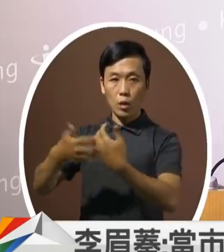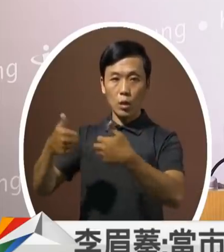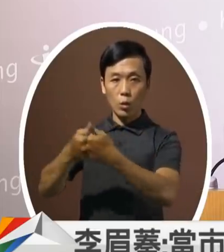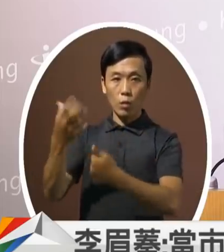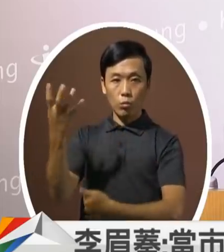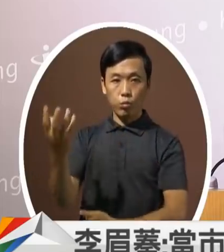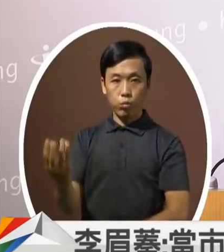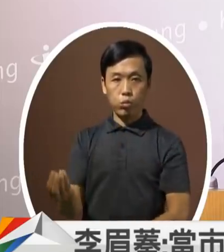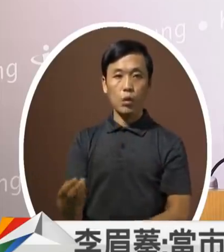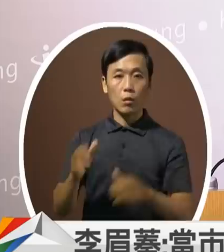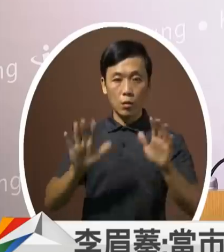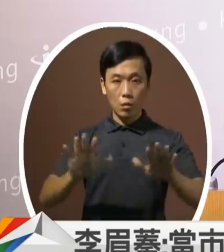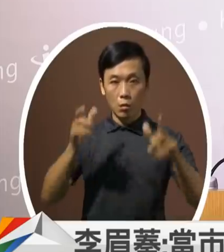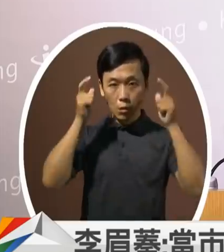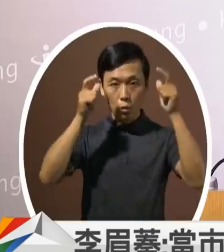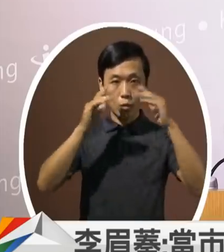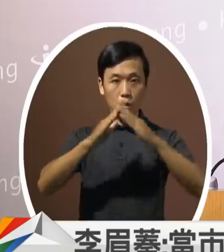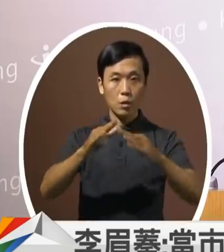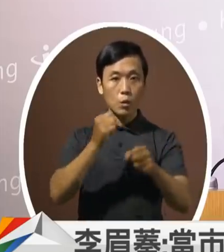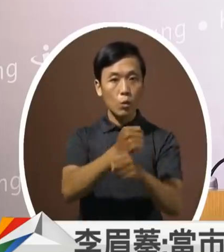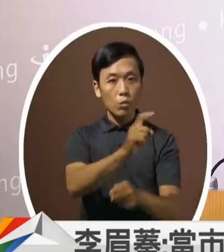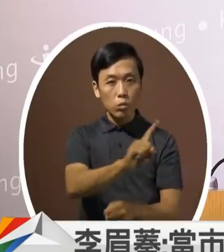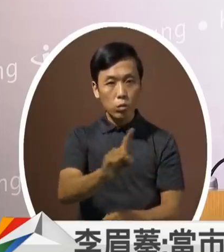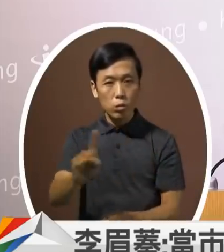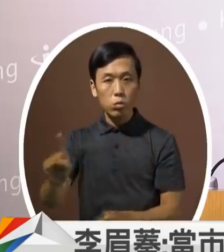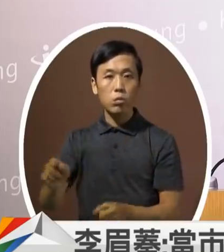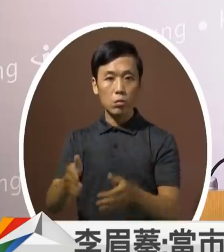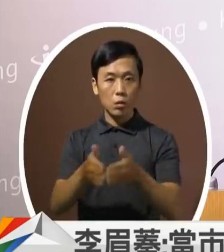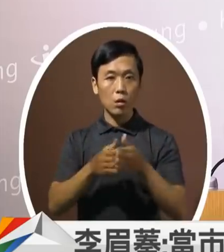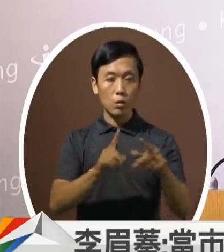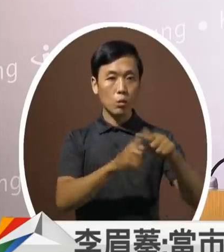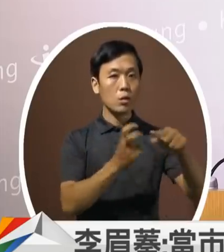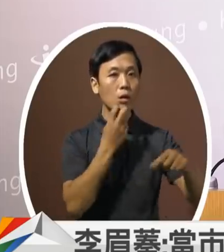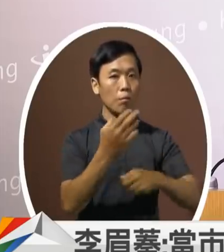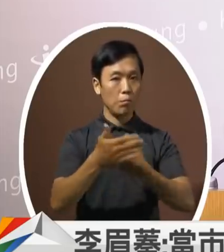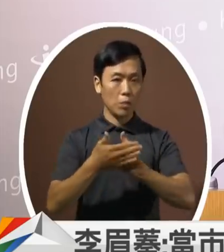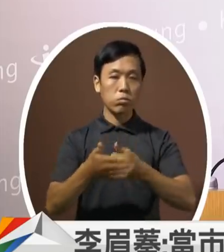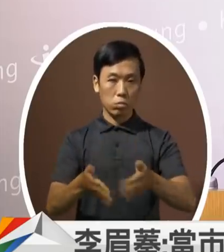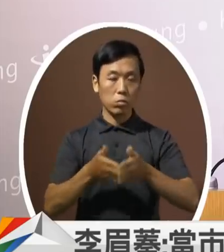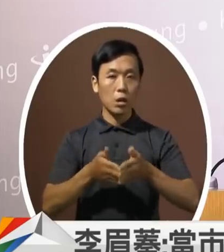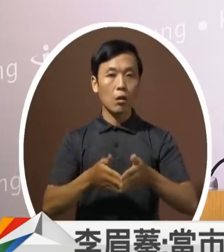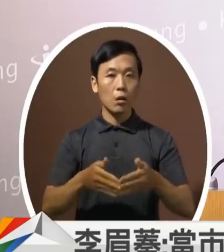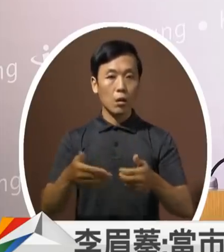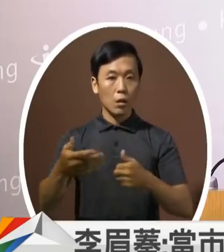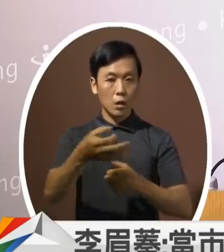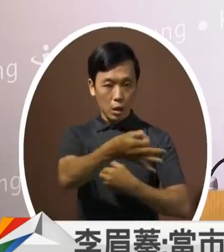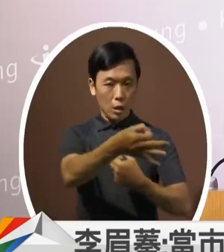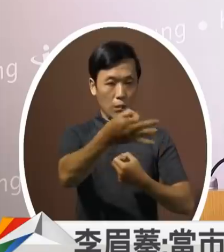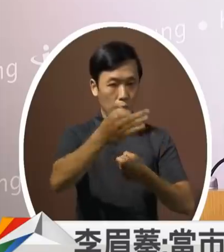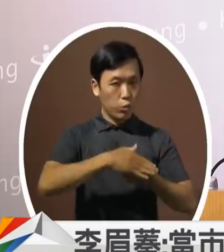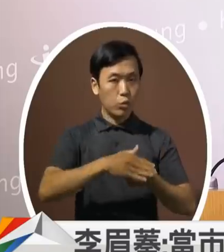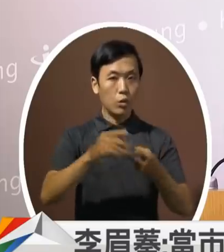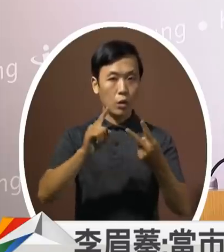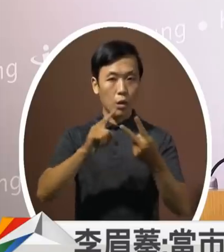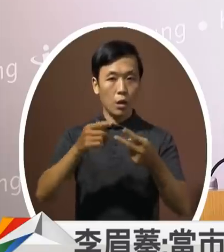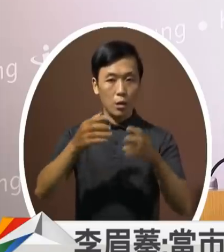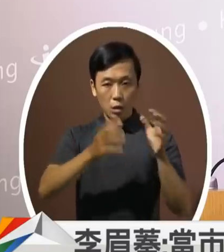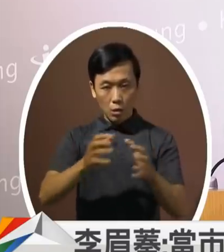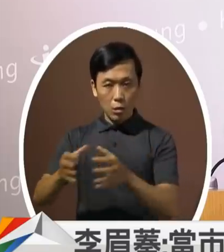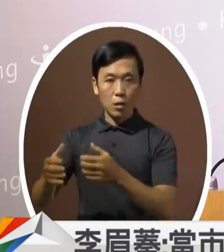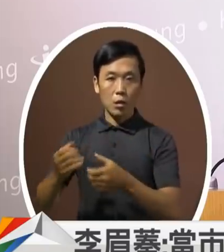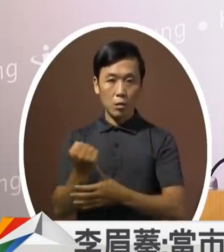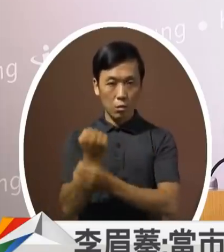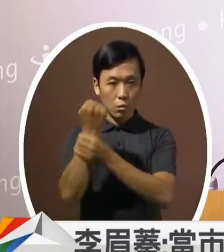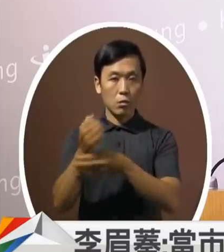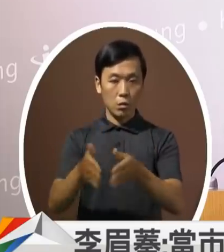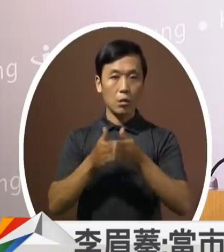在的高雄现在不管做什么其实都是需要中央的协助给我们经费跟建设等等的支持